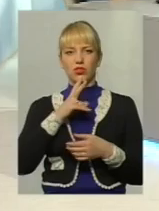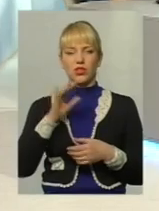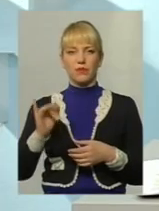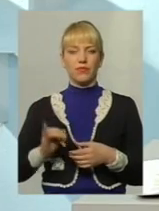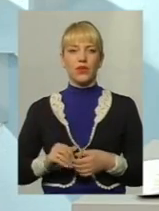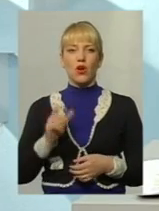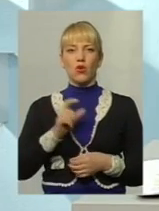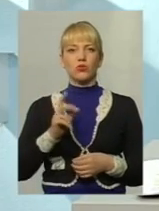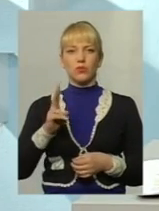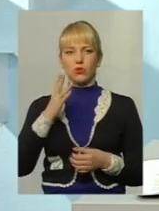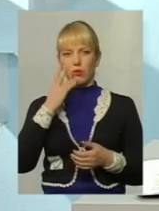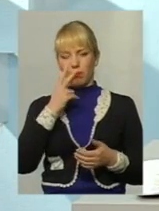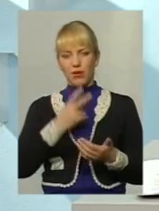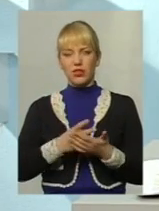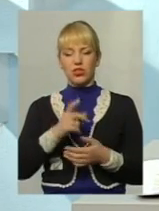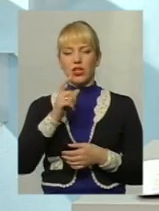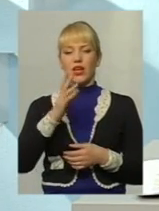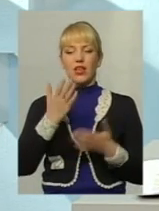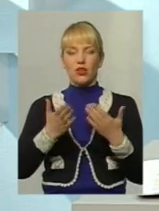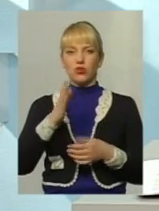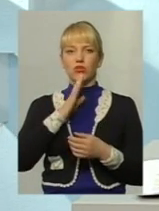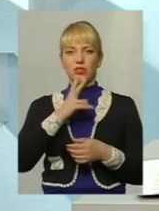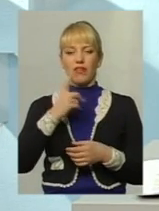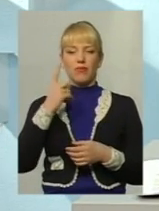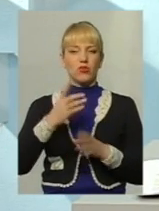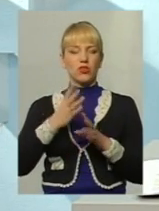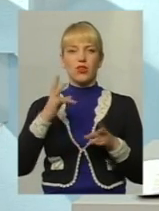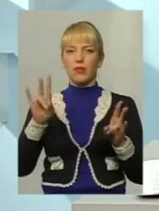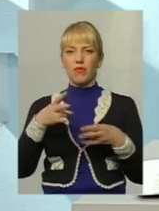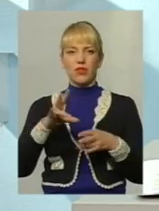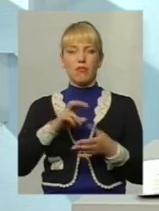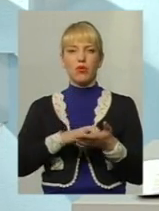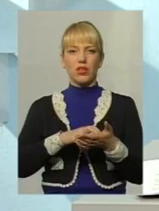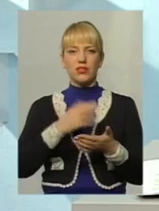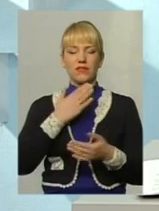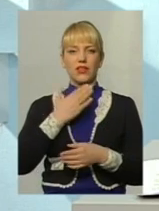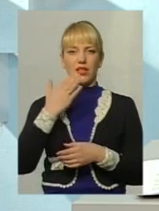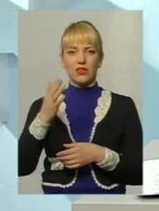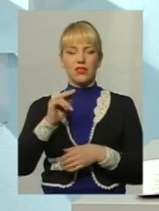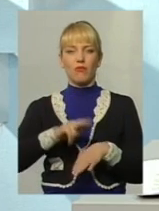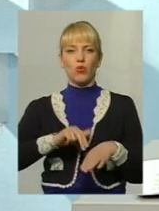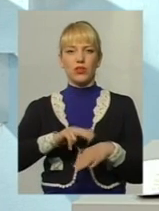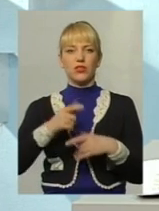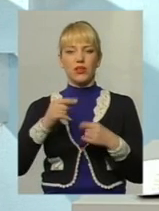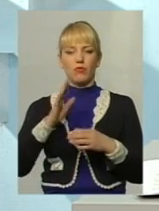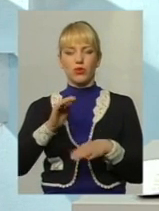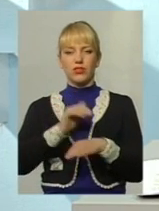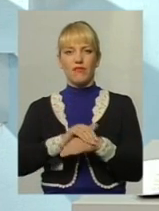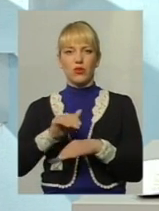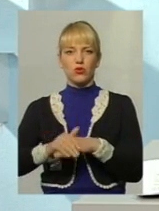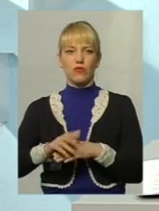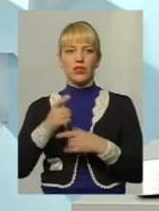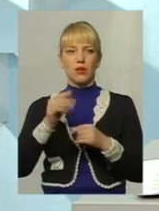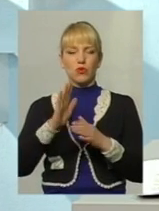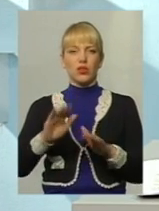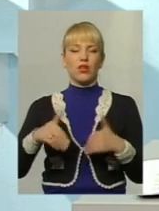Особи, які бачать або сама жінка в першу чергу повинна не боятися звертатися в поліцію, де буде зафіксовано, де її